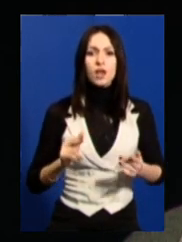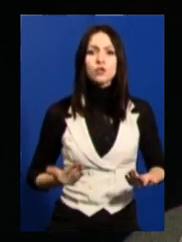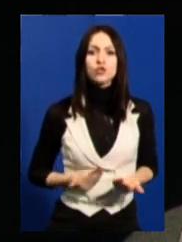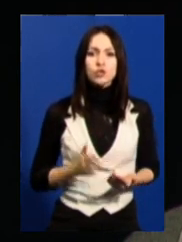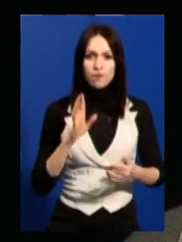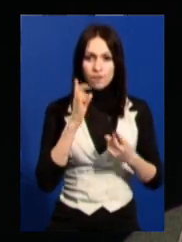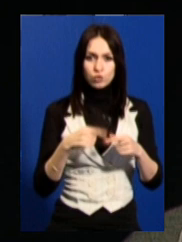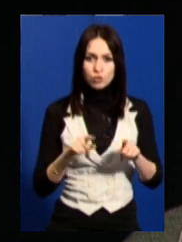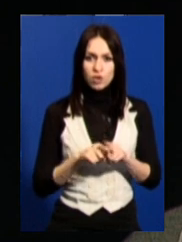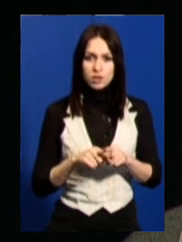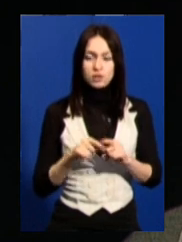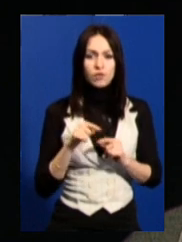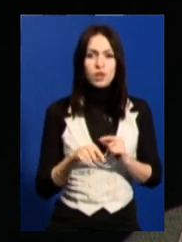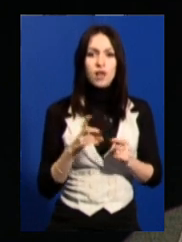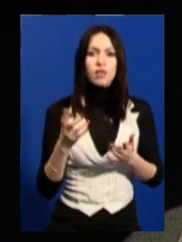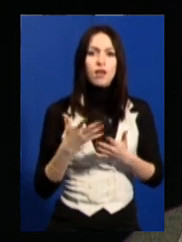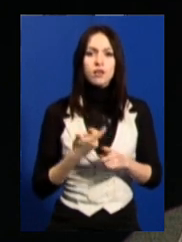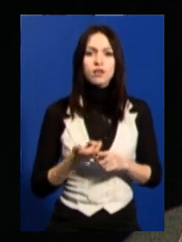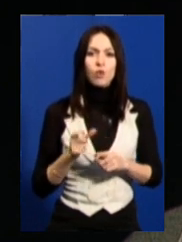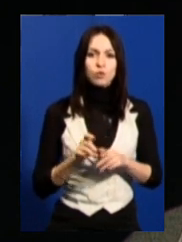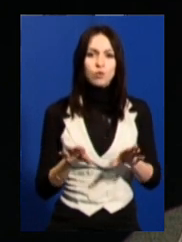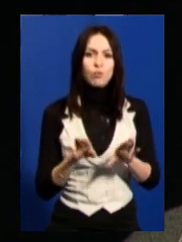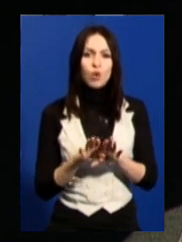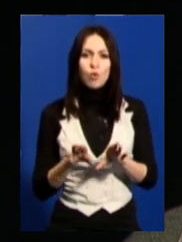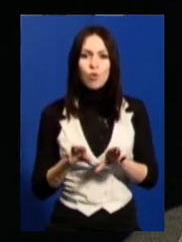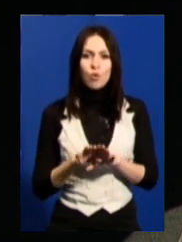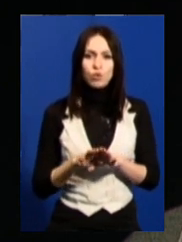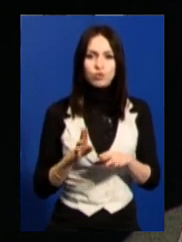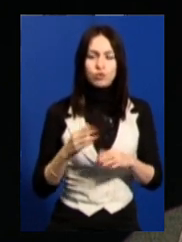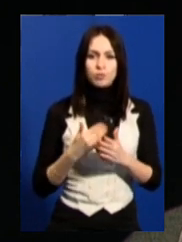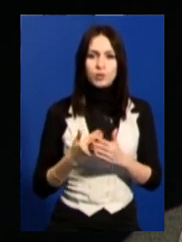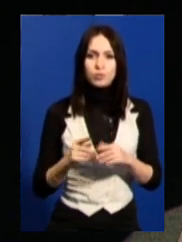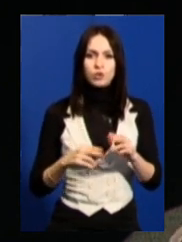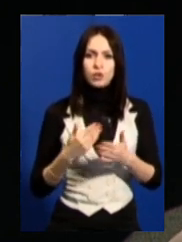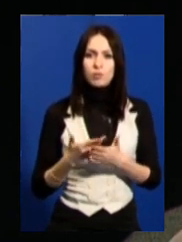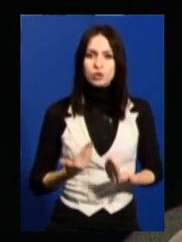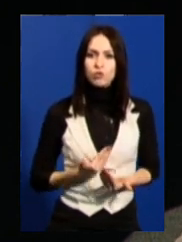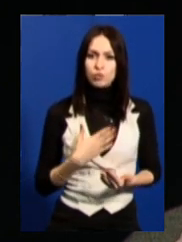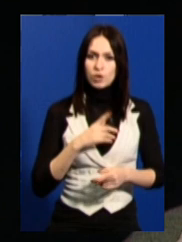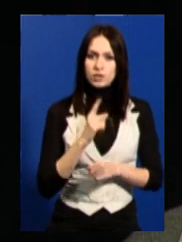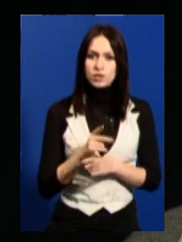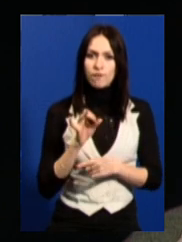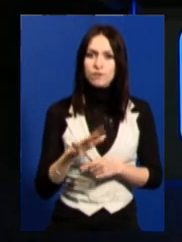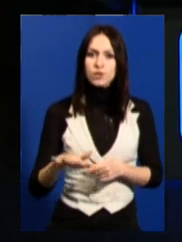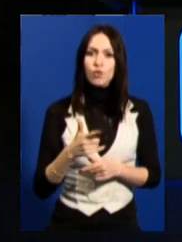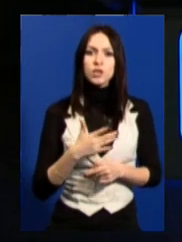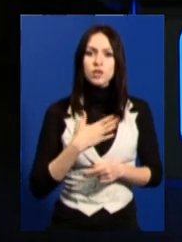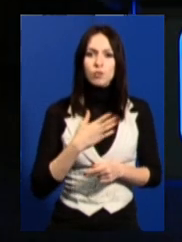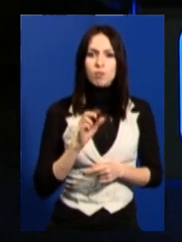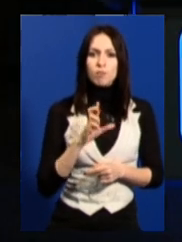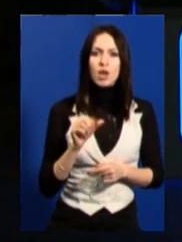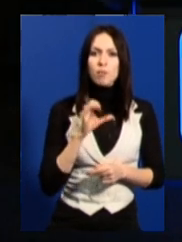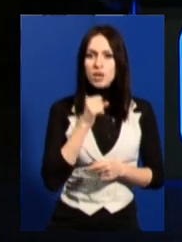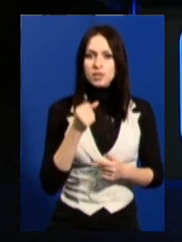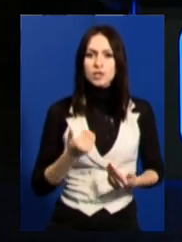суборність, вона на якихось досить схожих засадах будується. От живе моя сестра у дворі, де мої баба з дідом жили, і